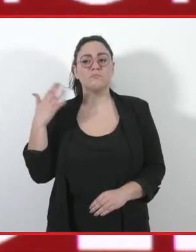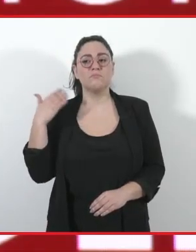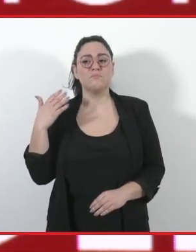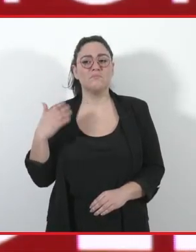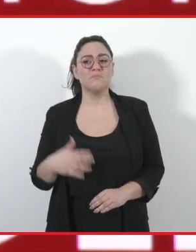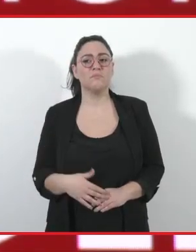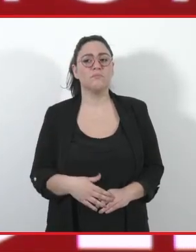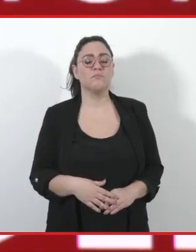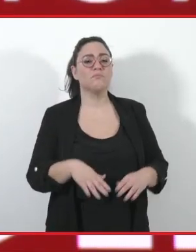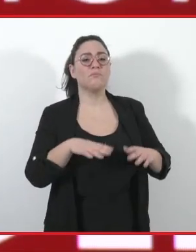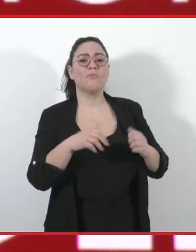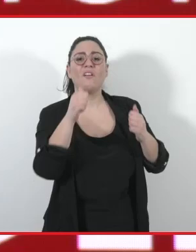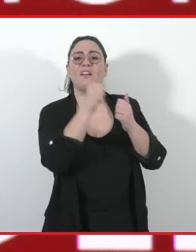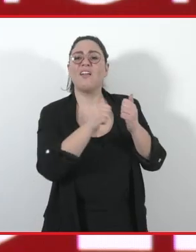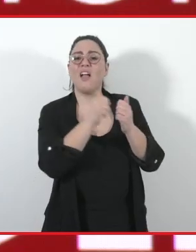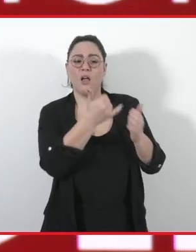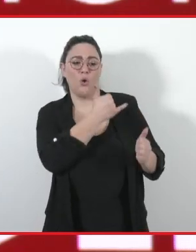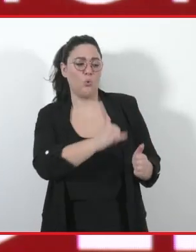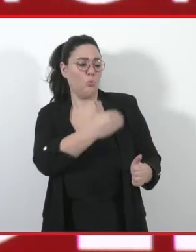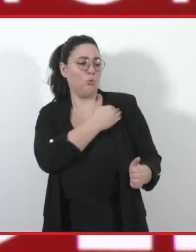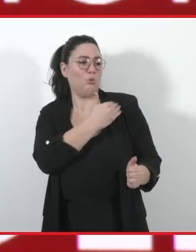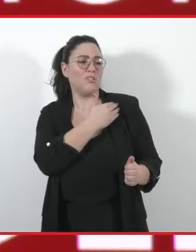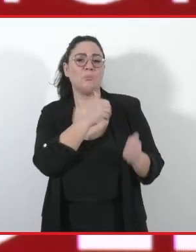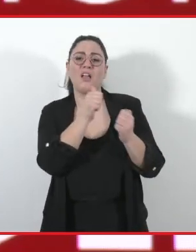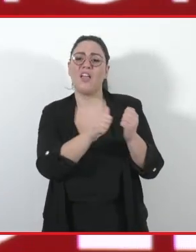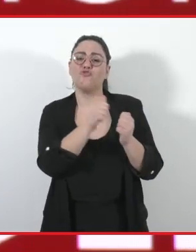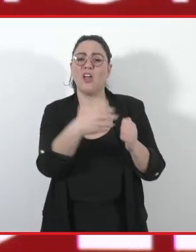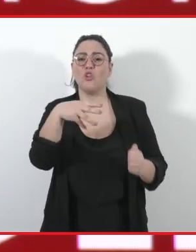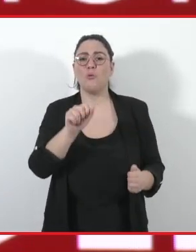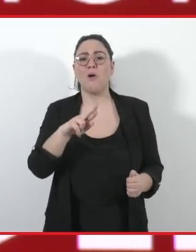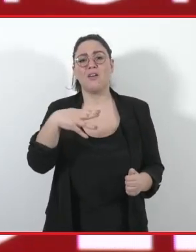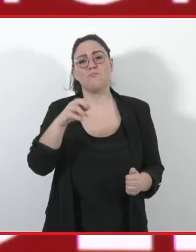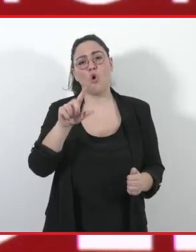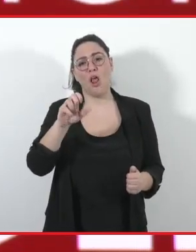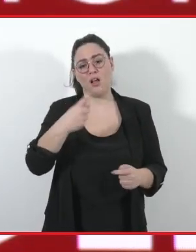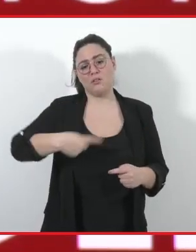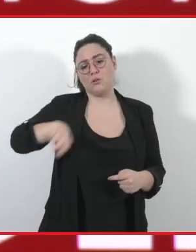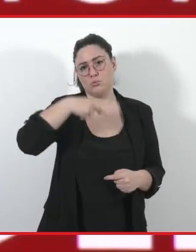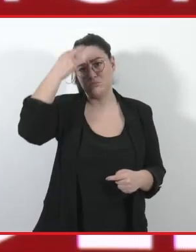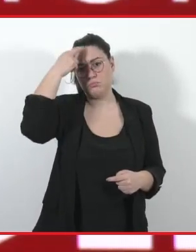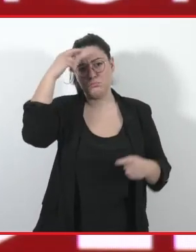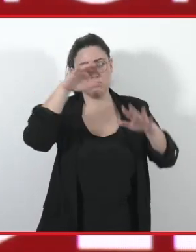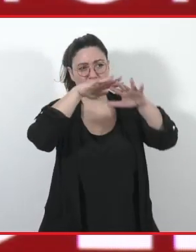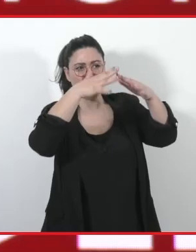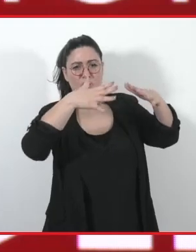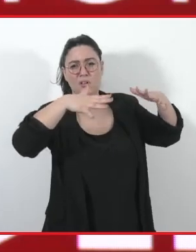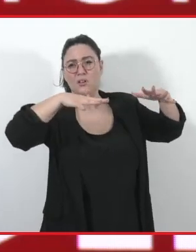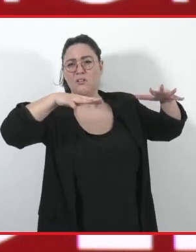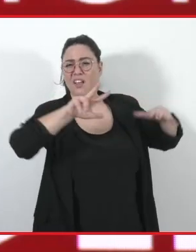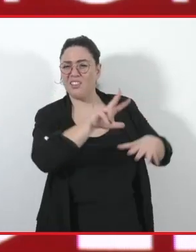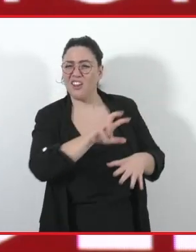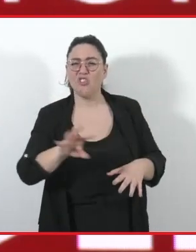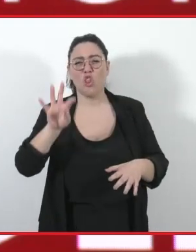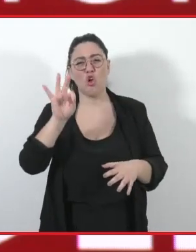lungo il ghiacciaio della Marmolada. Tutti noi ricordiamo le terribili immagini del crollo di circa 300.000 tonnellate tra